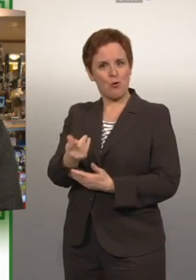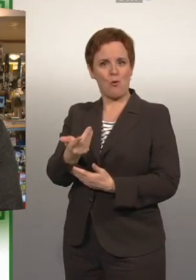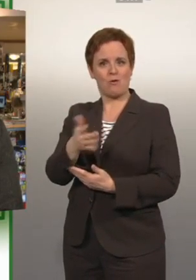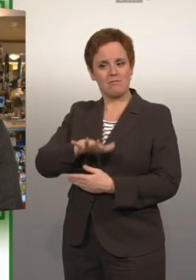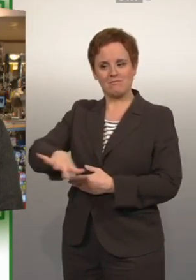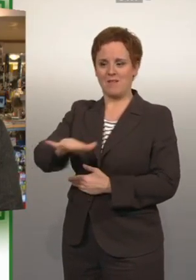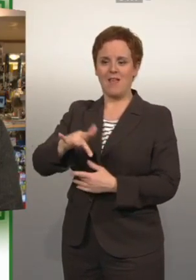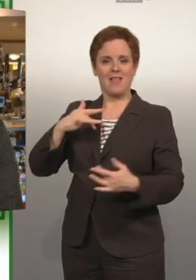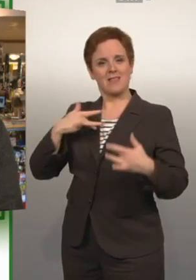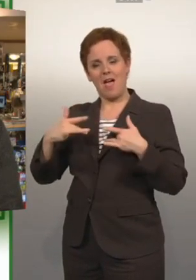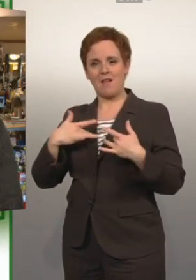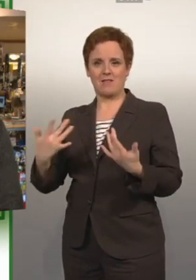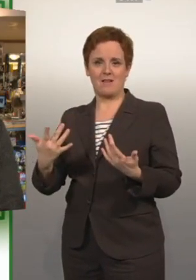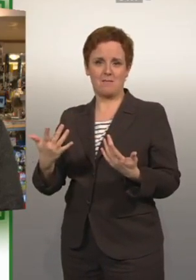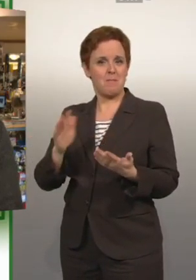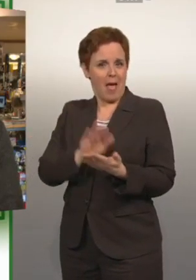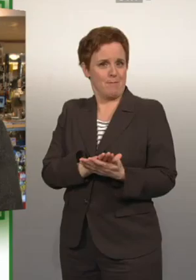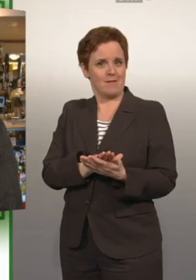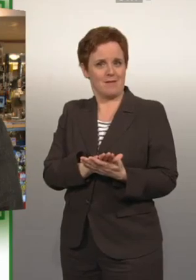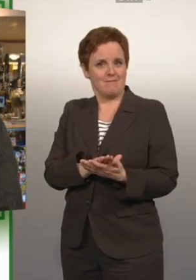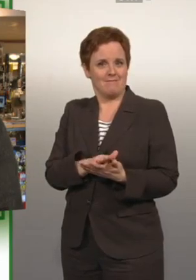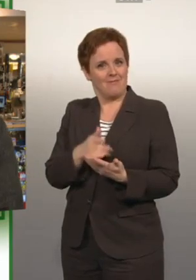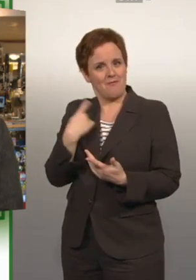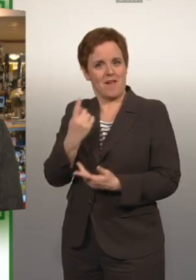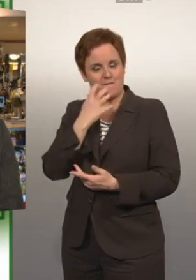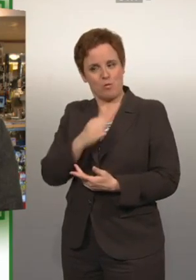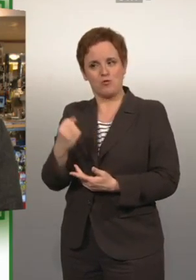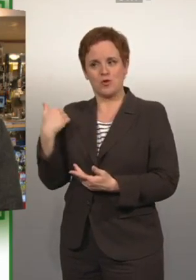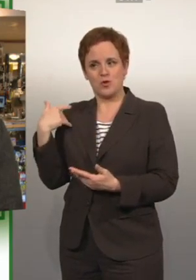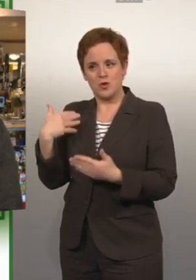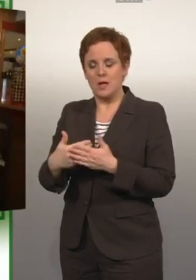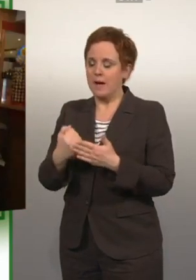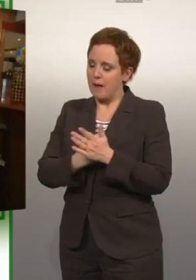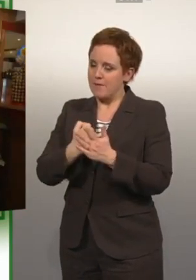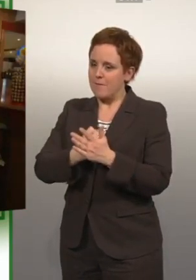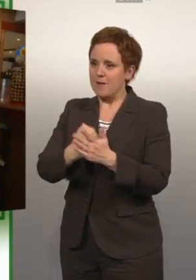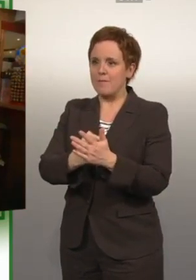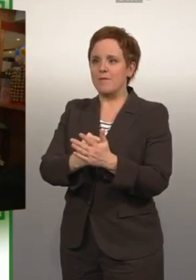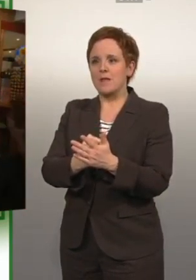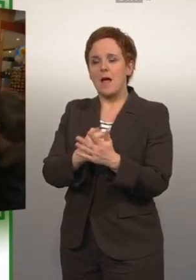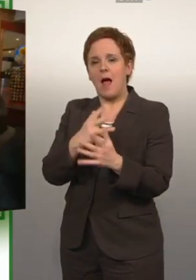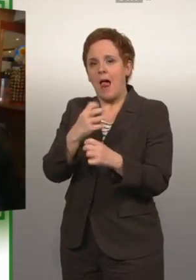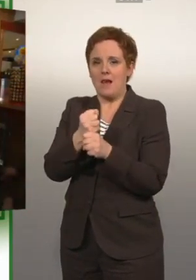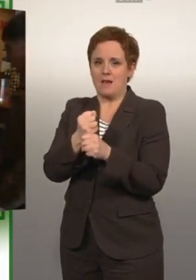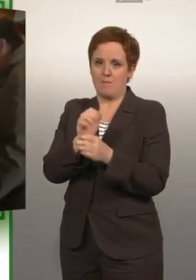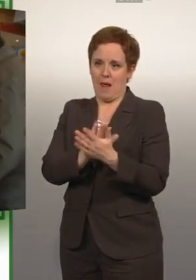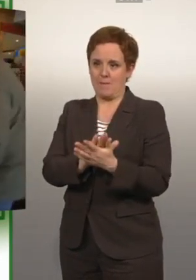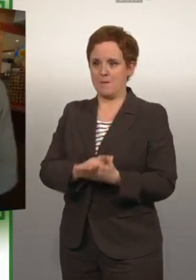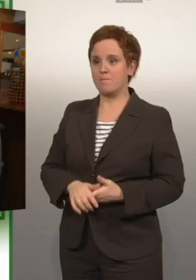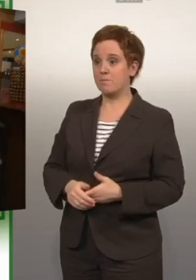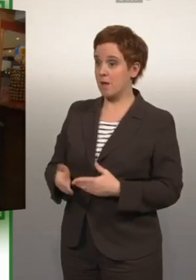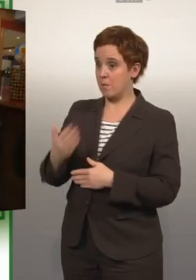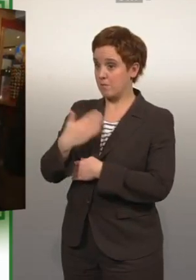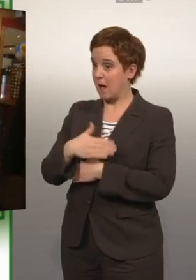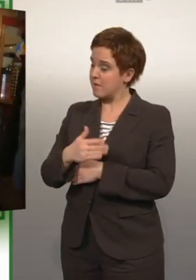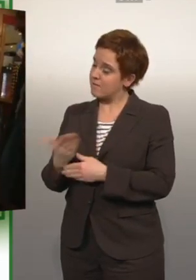lokalen Theaters nach wie vor gönnen. Und kämpfen wir einfach die ganzen Jahre schon darum, das erhalten zu können. Jeder